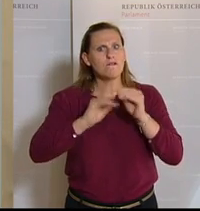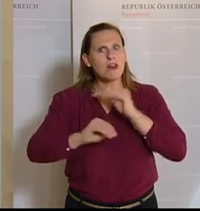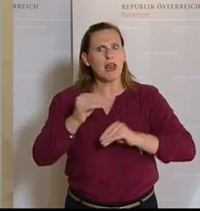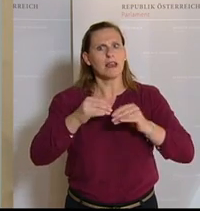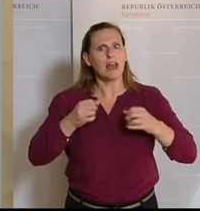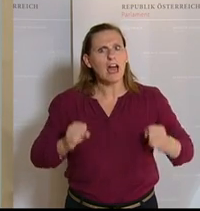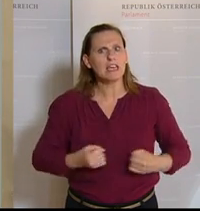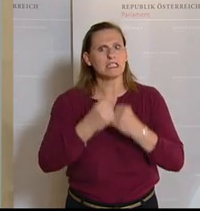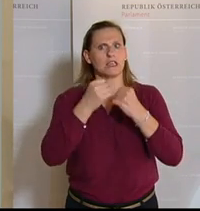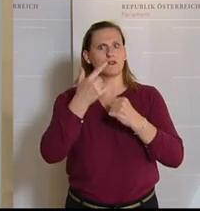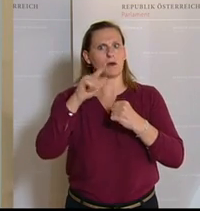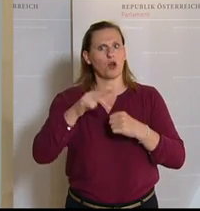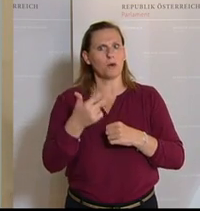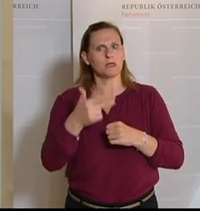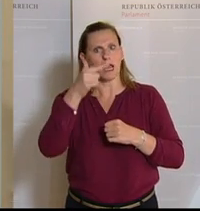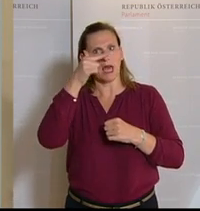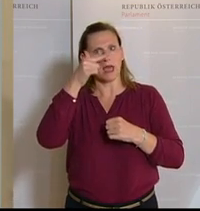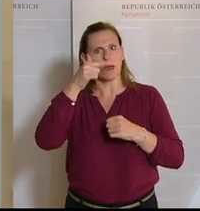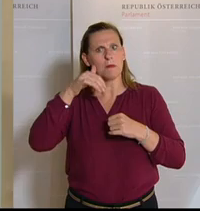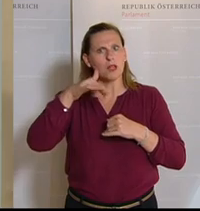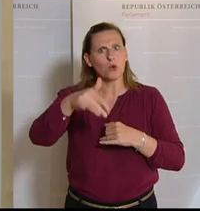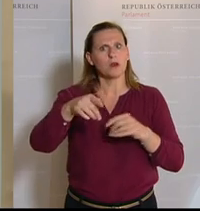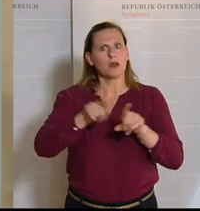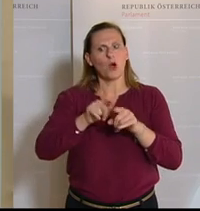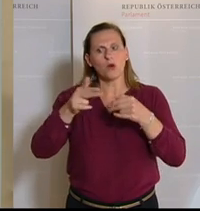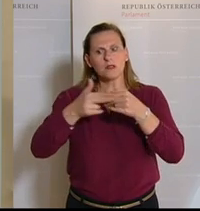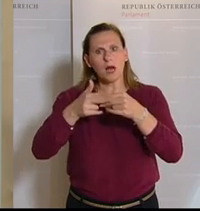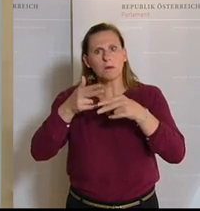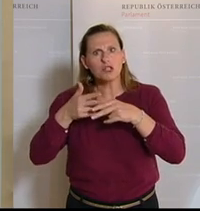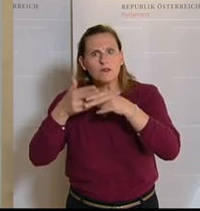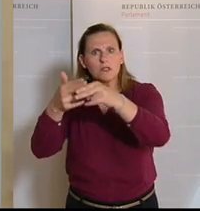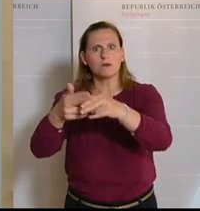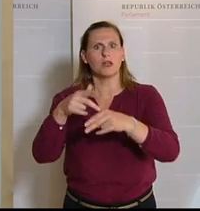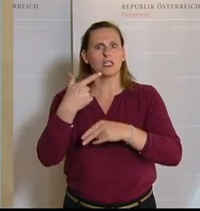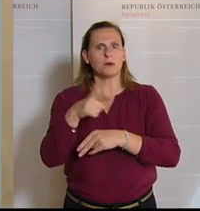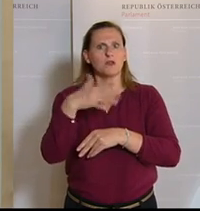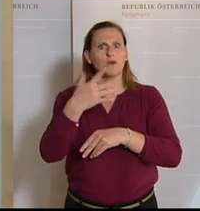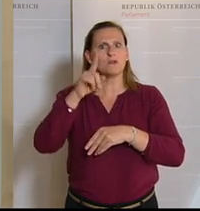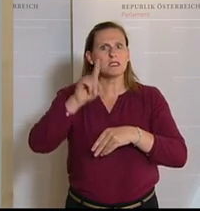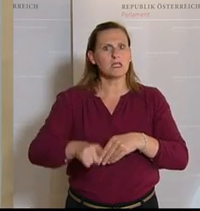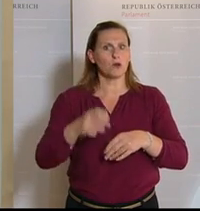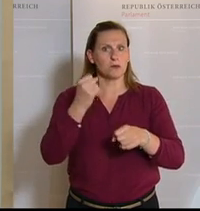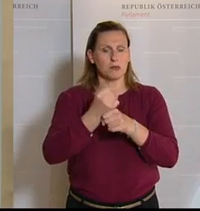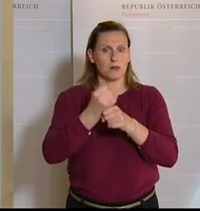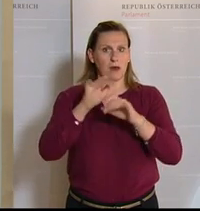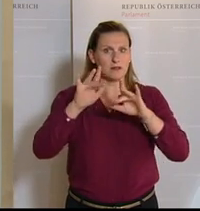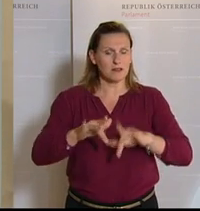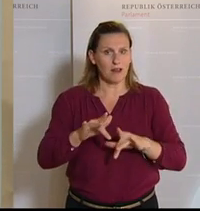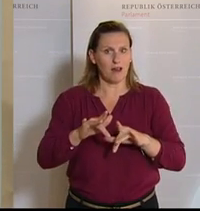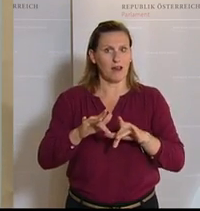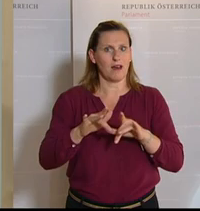Millionen Menschen, die auch in der Nachbarschaft, viel im privaten Feld aktiv sind. Wir haben 250.000 Mitarbeiterinnen und Mitarbeiter,